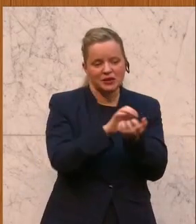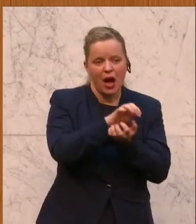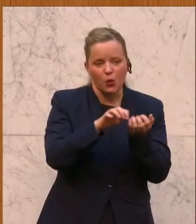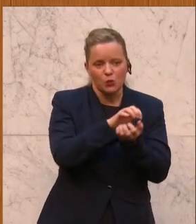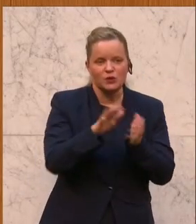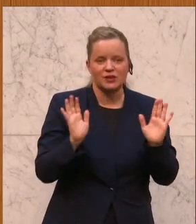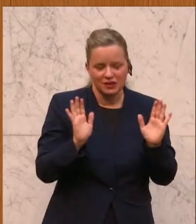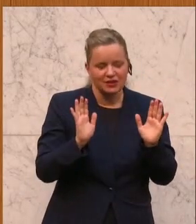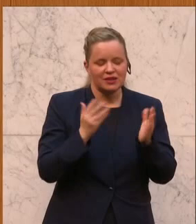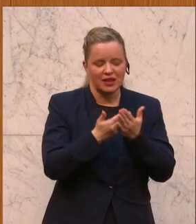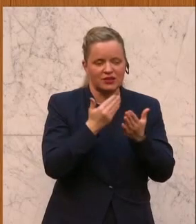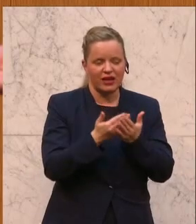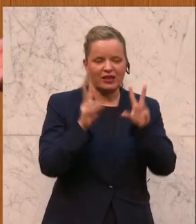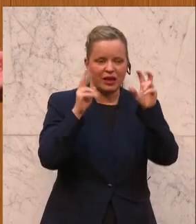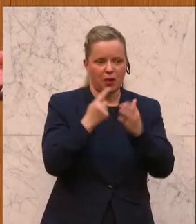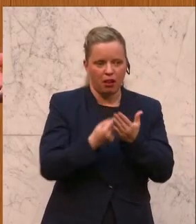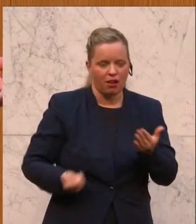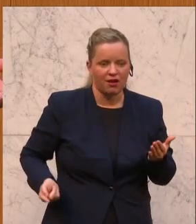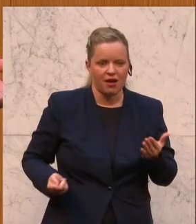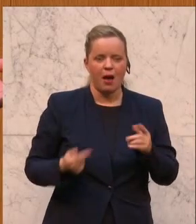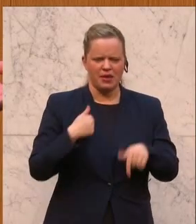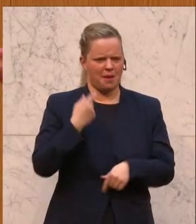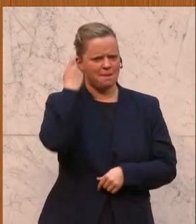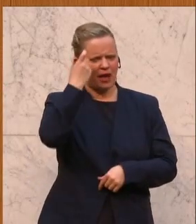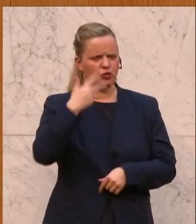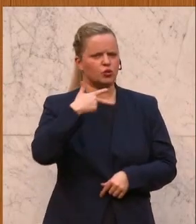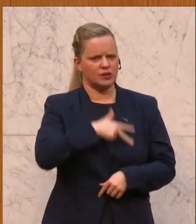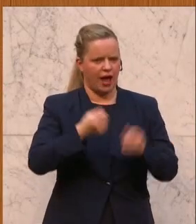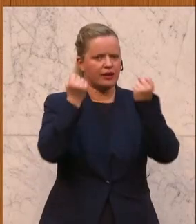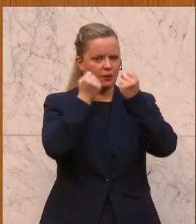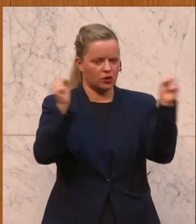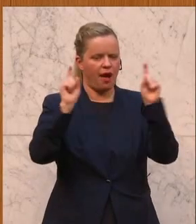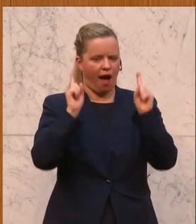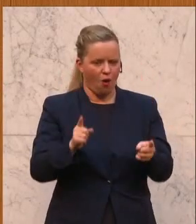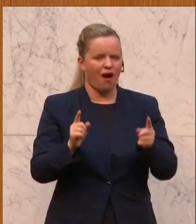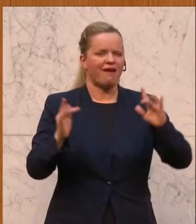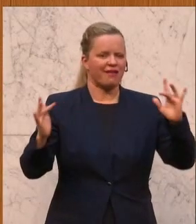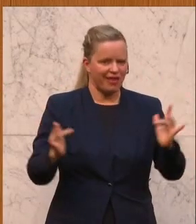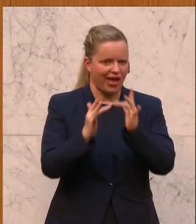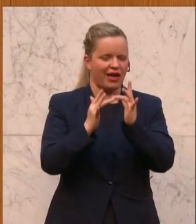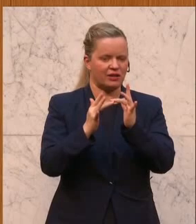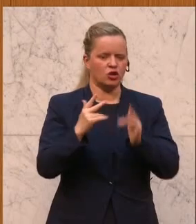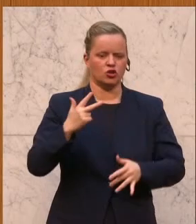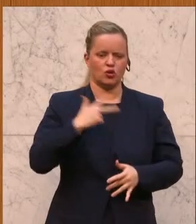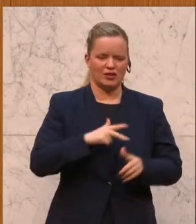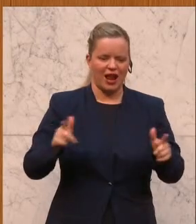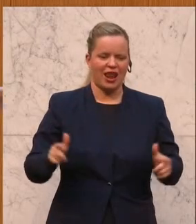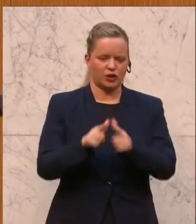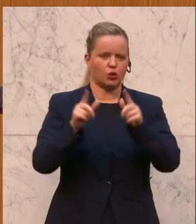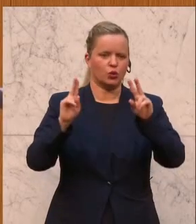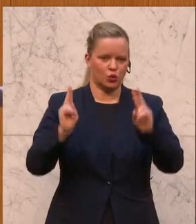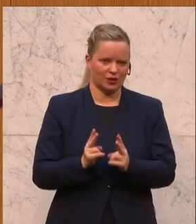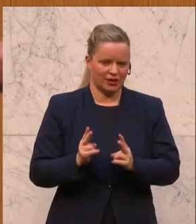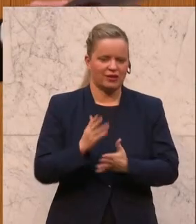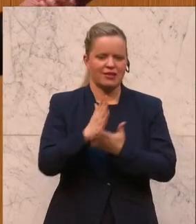Vielleicht kann man das einmal klären. Ich war immer der Meinung, die Sozialdemokratie ist auch gegen eine Kürzung der Sozialleistungen für Teilzeitkräfte und